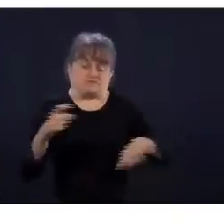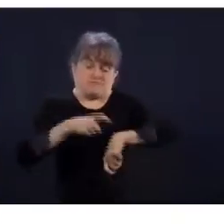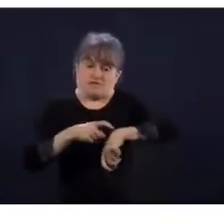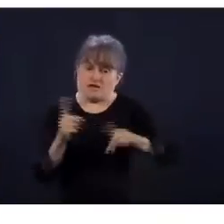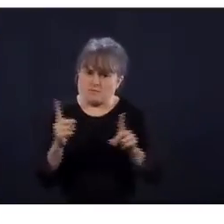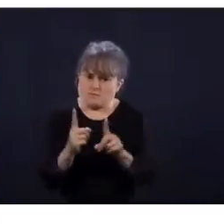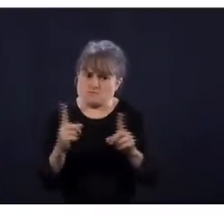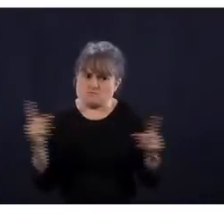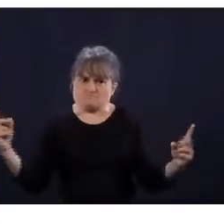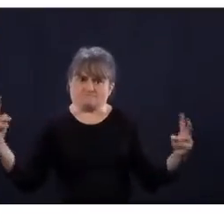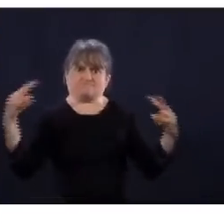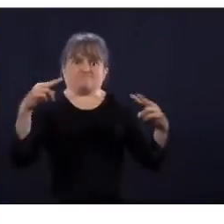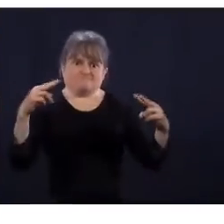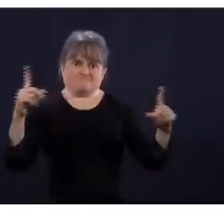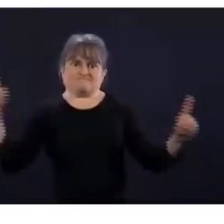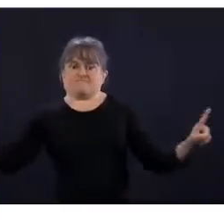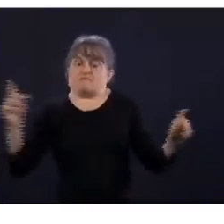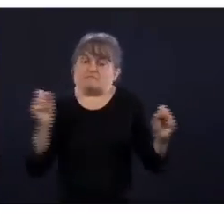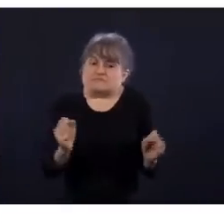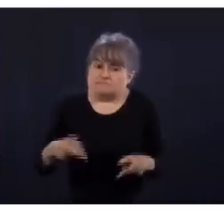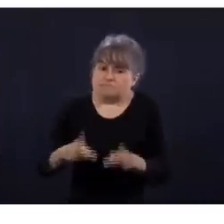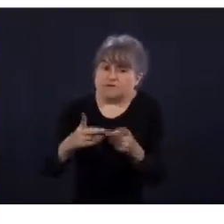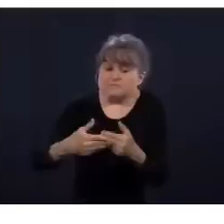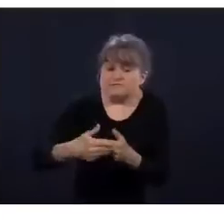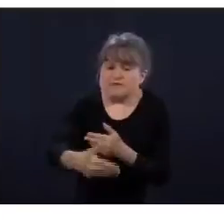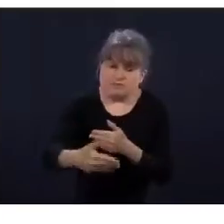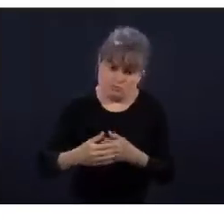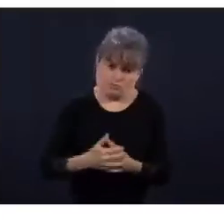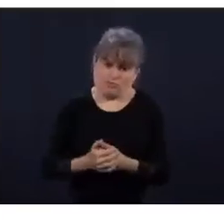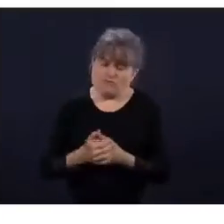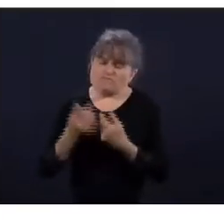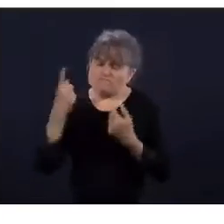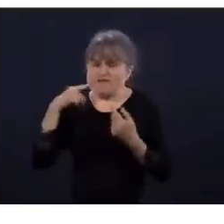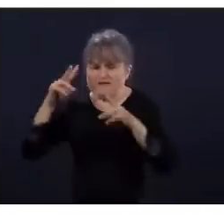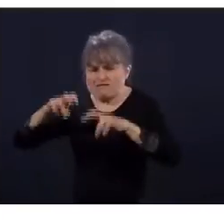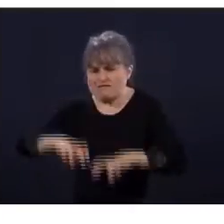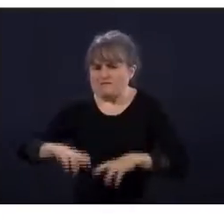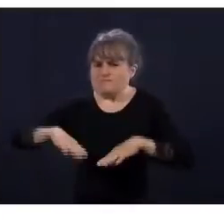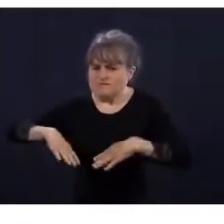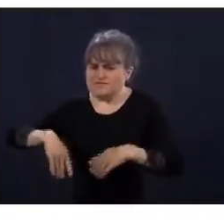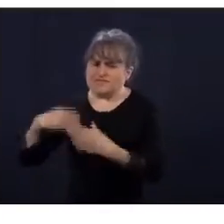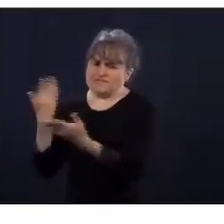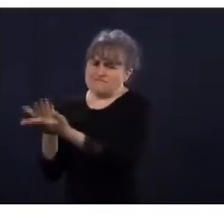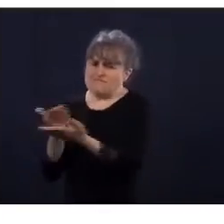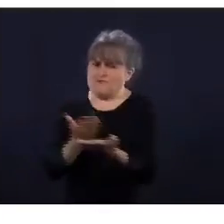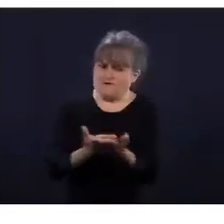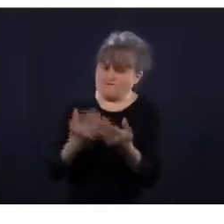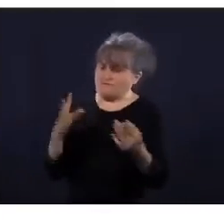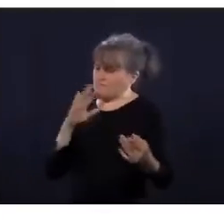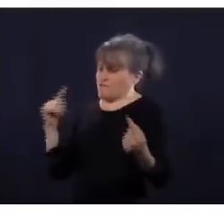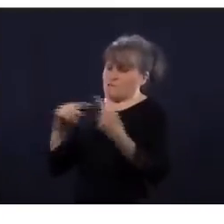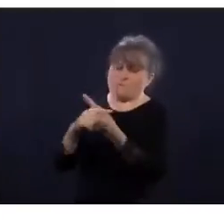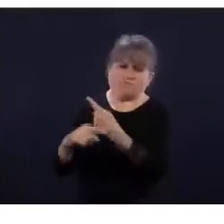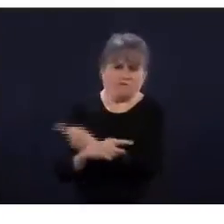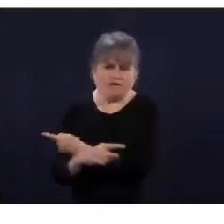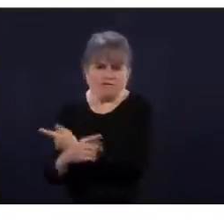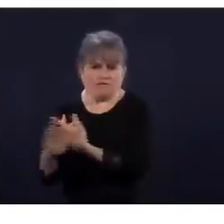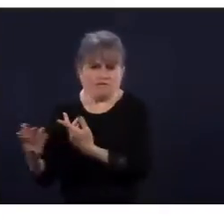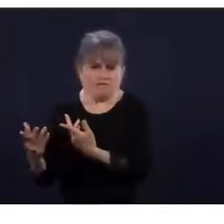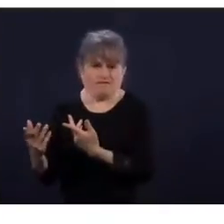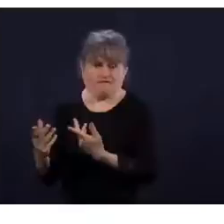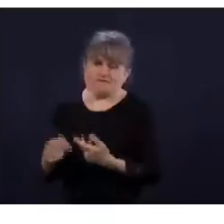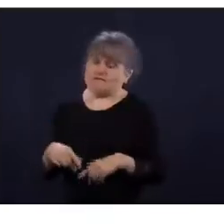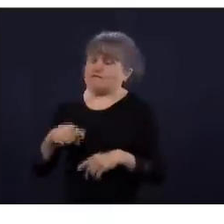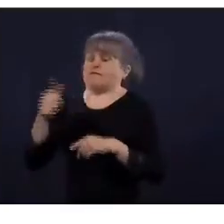McCann, M. le directeur national de la santé publique. M. Legault, on le sait que ça s'est allé très vite depuis huit